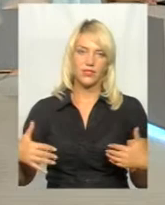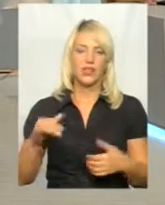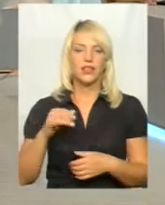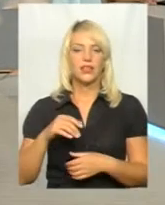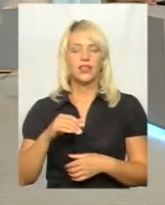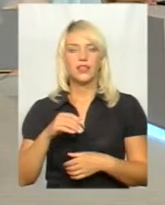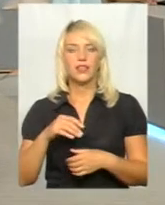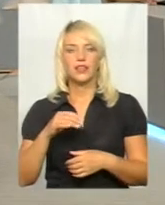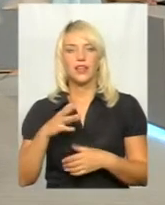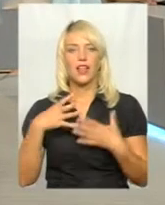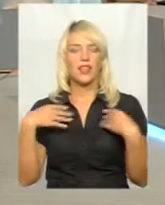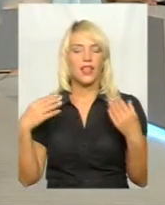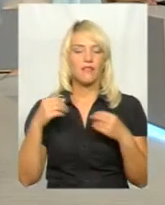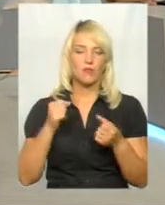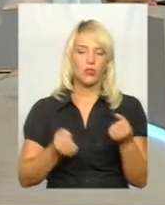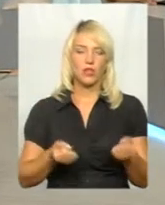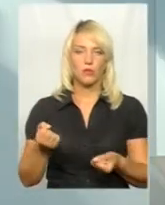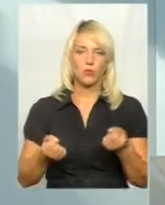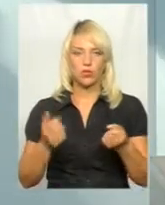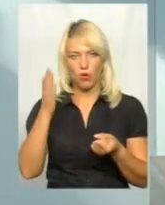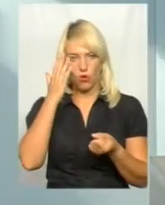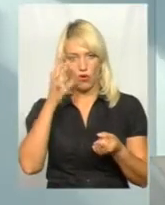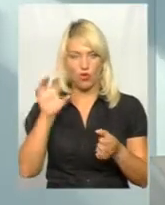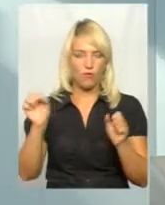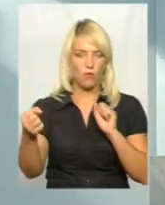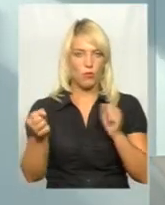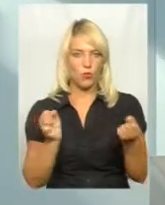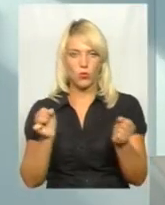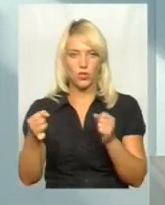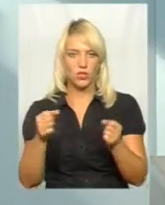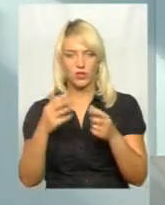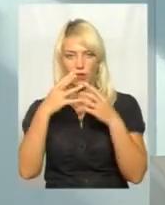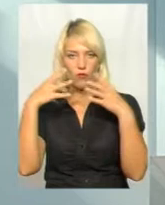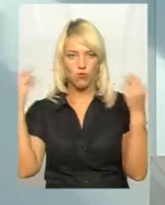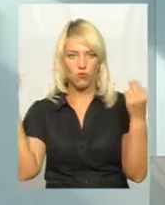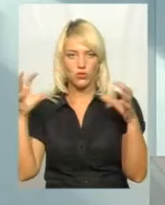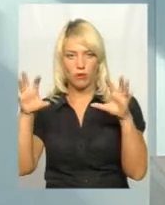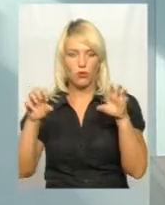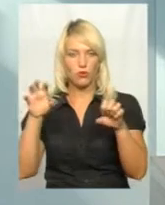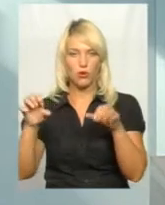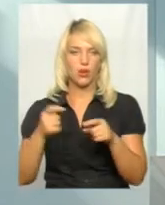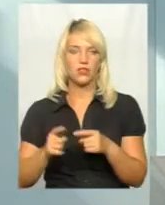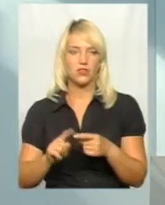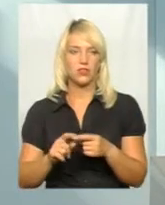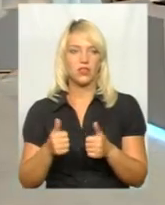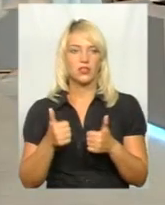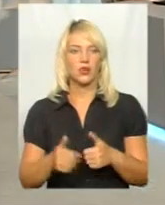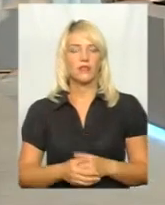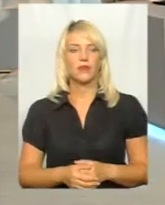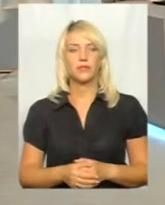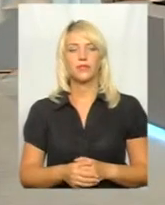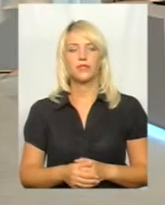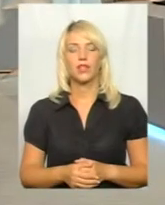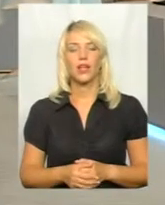машинка, і левом можна покрутити головою, за вуса подіргати. Це дуже здорово було. Крайзнавець із діда